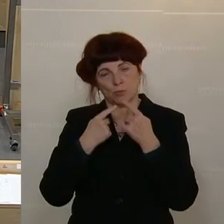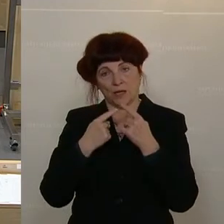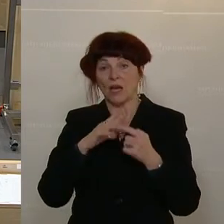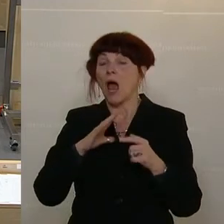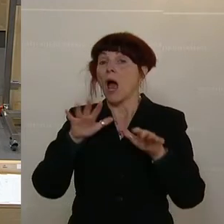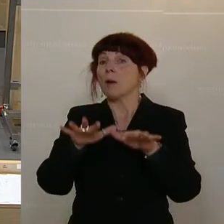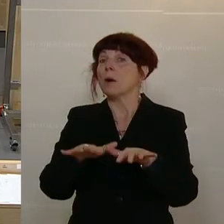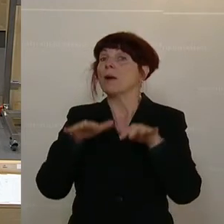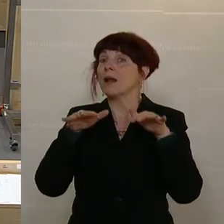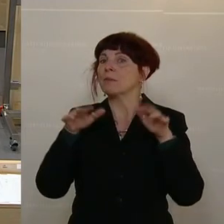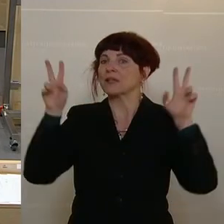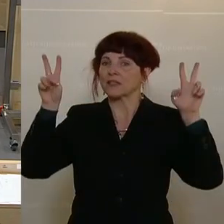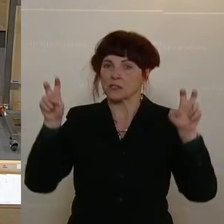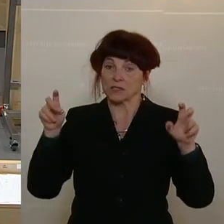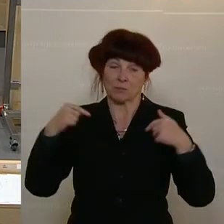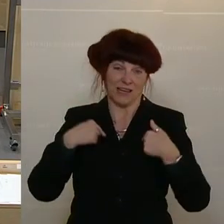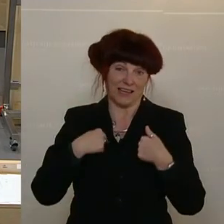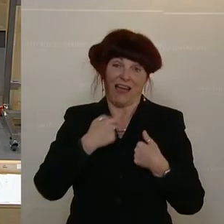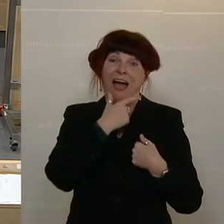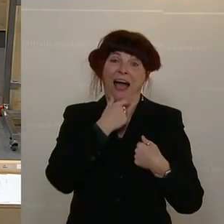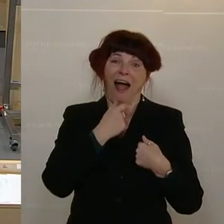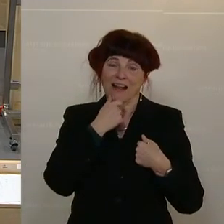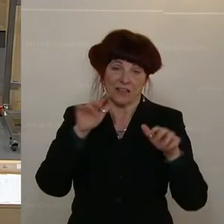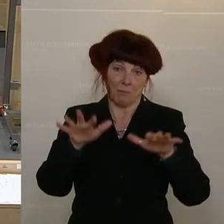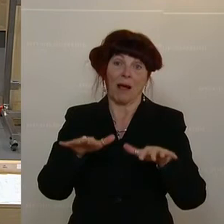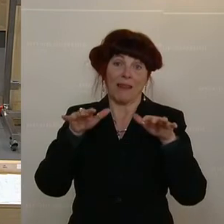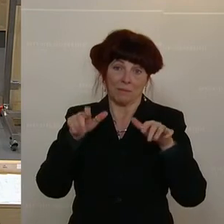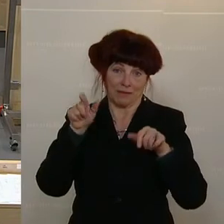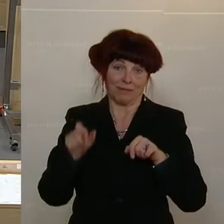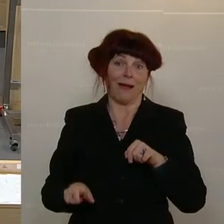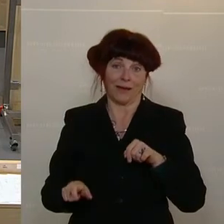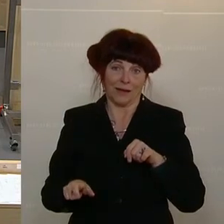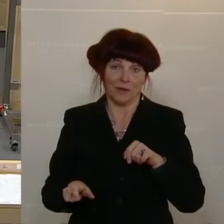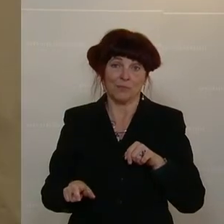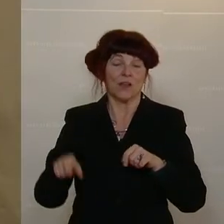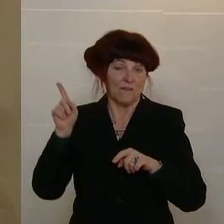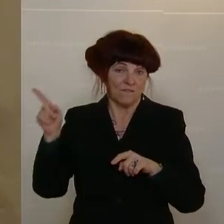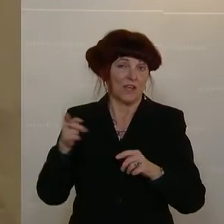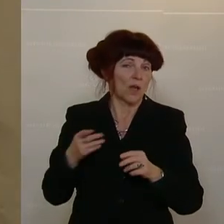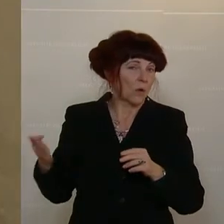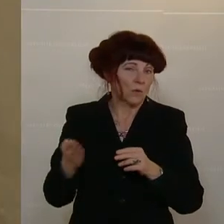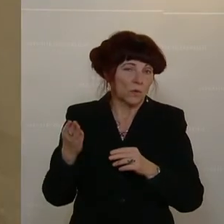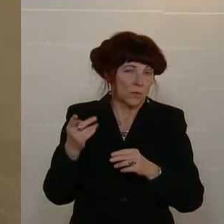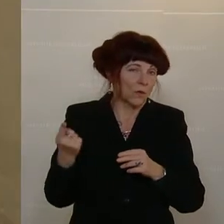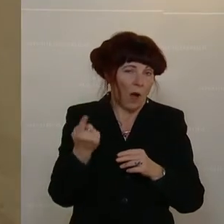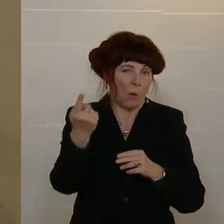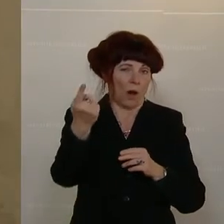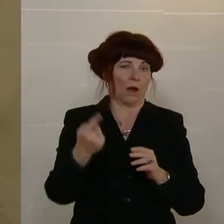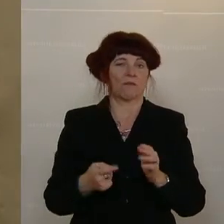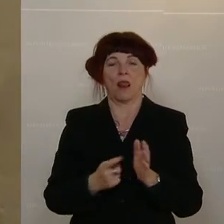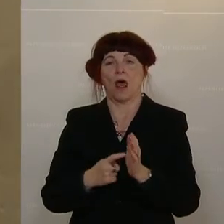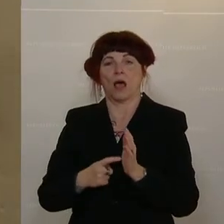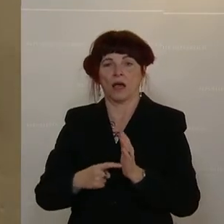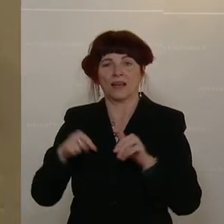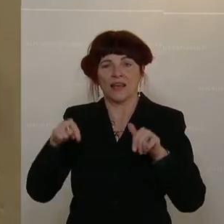werden Sie verstehen als alter Parlamentarier, dass wir darauf permanent insistieren werden, dass hier im Hohen Haus